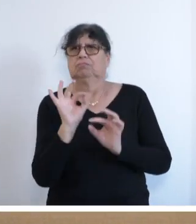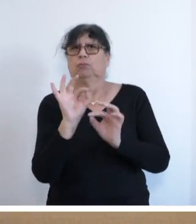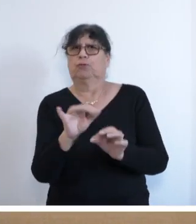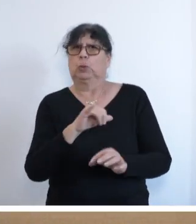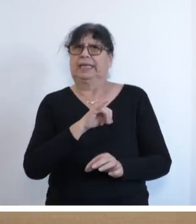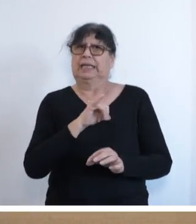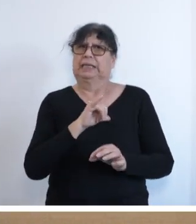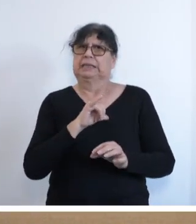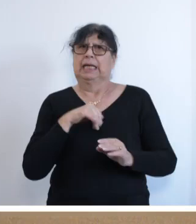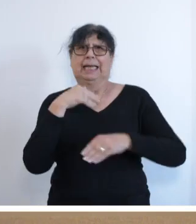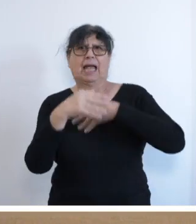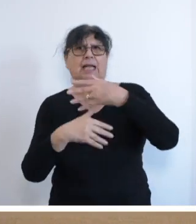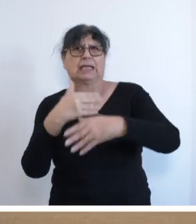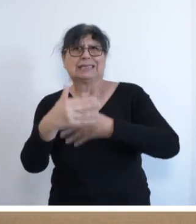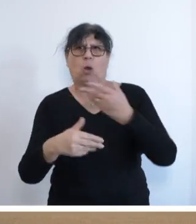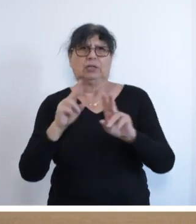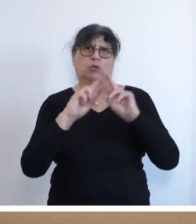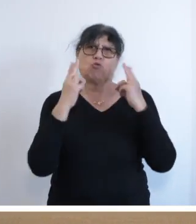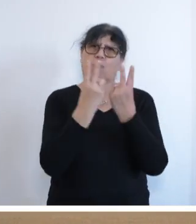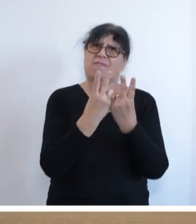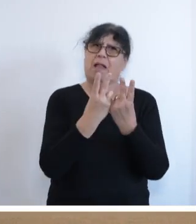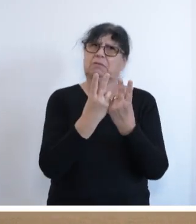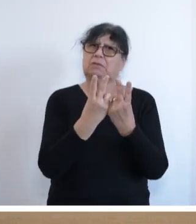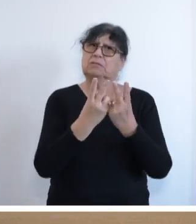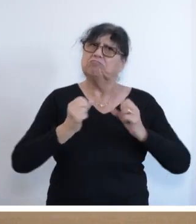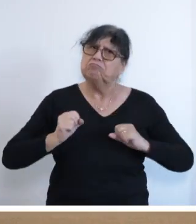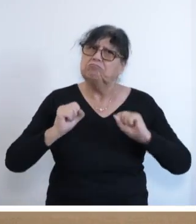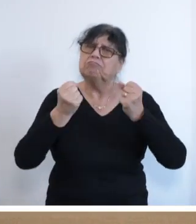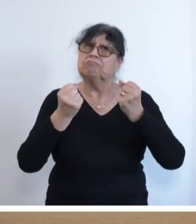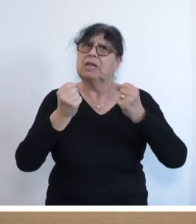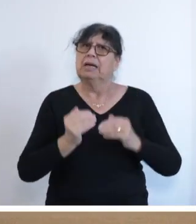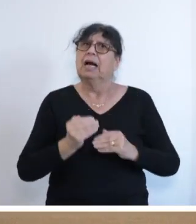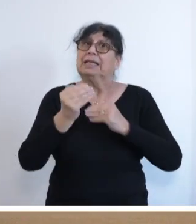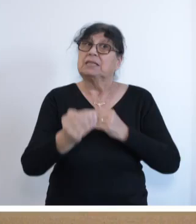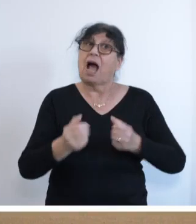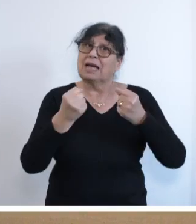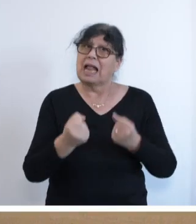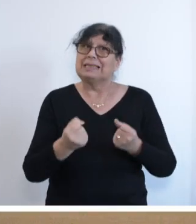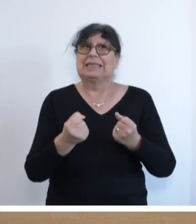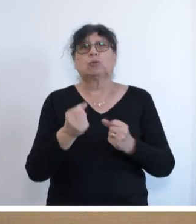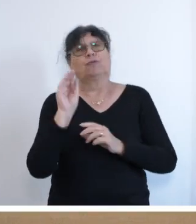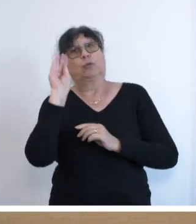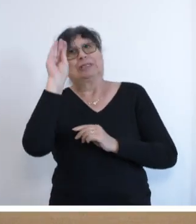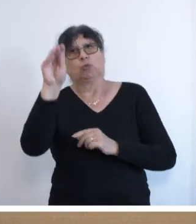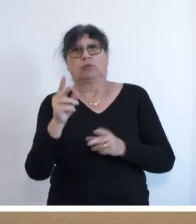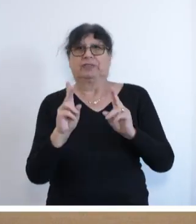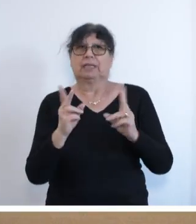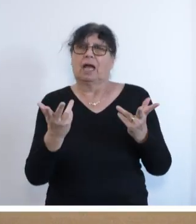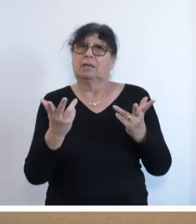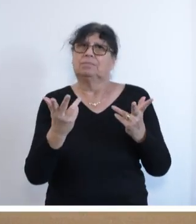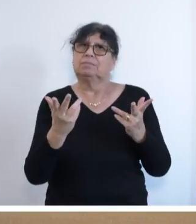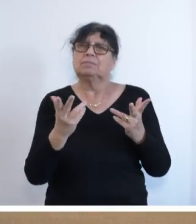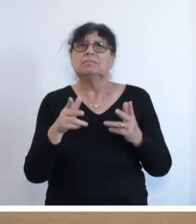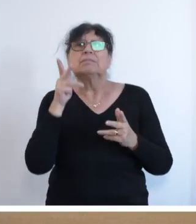Generationen und der Umwelt eingesetzt. Nachhaltig und visionär. Klaus Töpfer hat